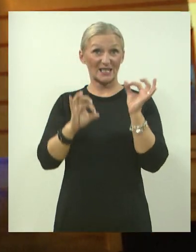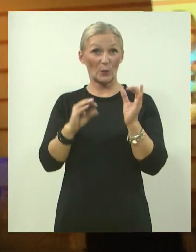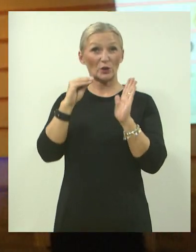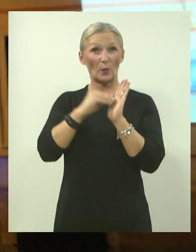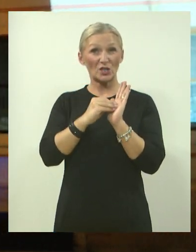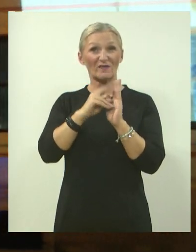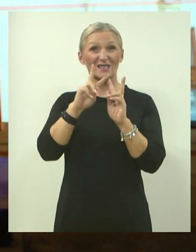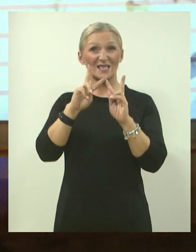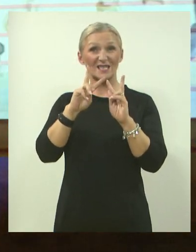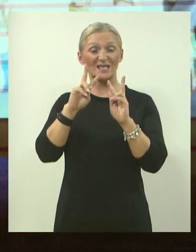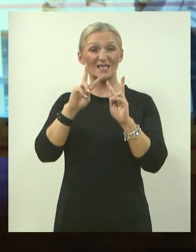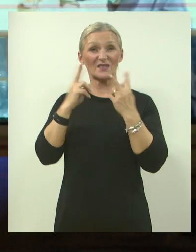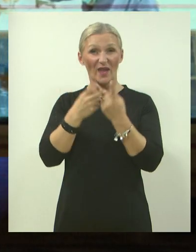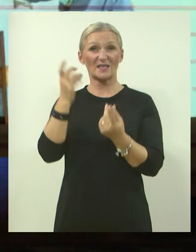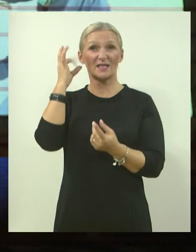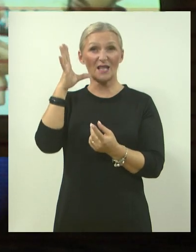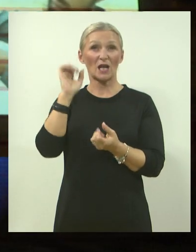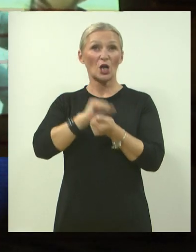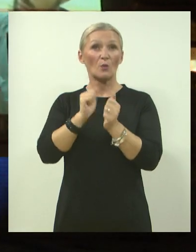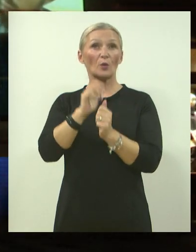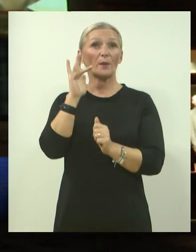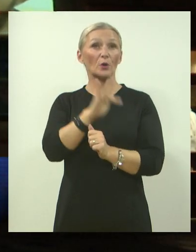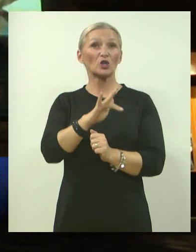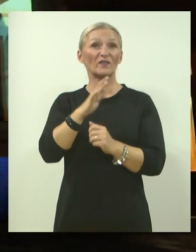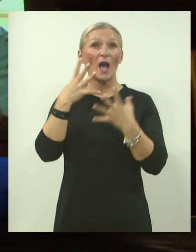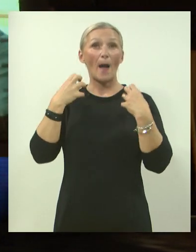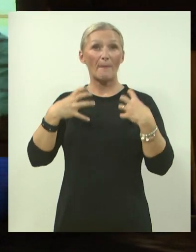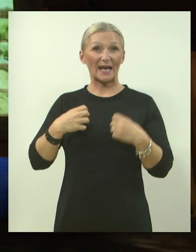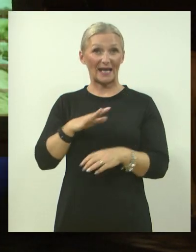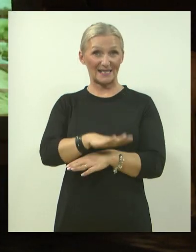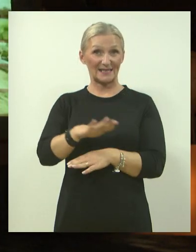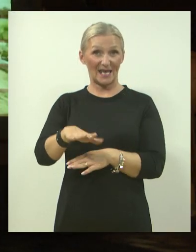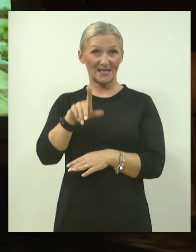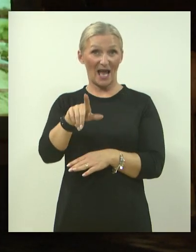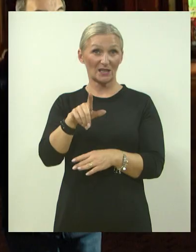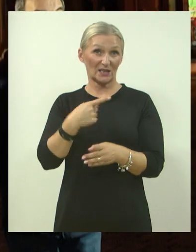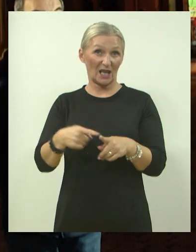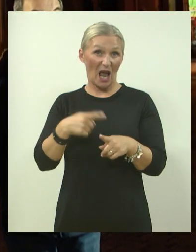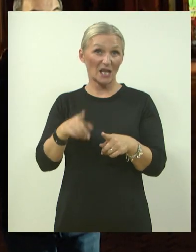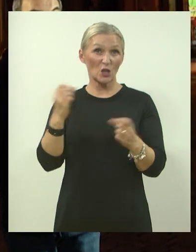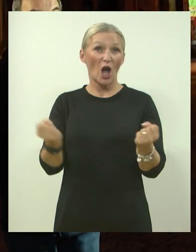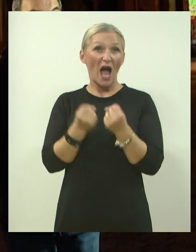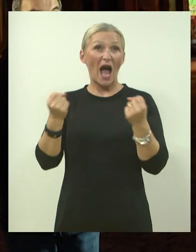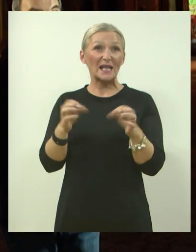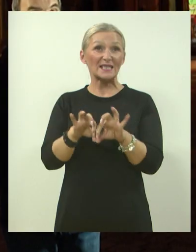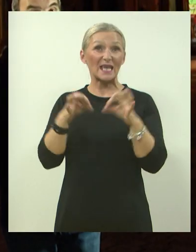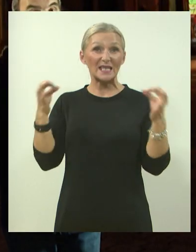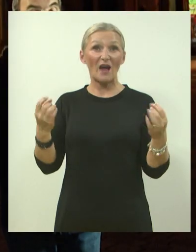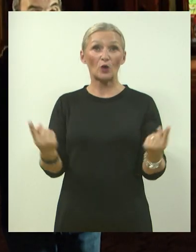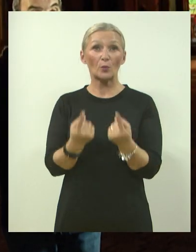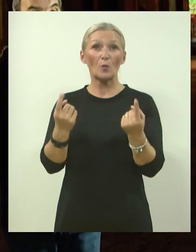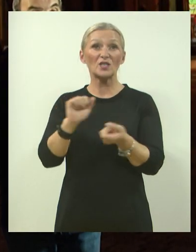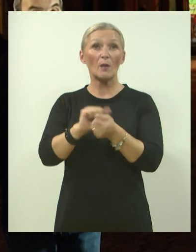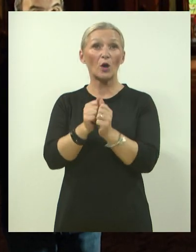obilježava se Svjetski dan borbe protiv dječje paralize, a tim povodom Rotary klubovi diljem sveta provode javne akcije s ciljem promocije